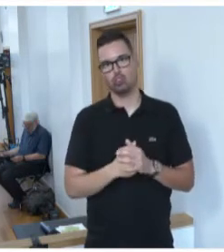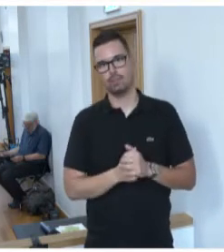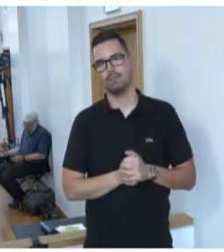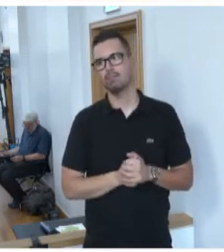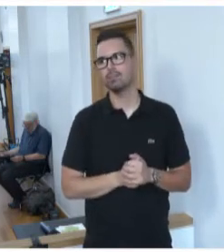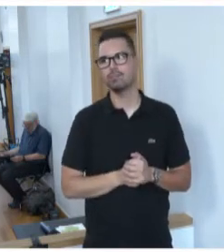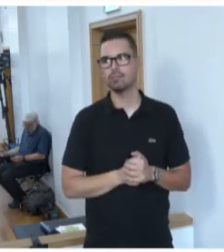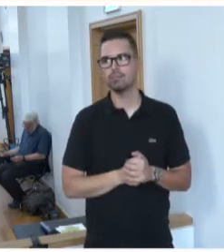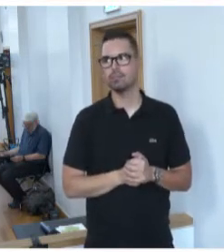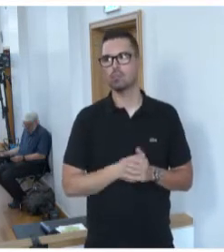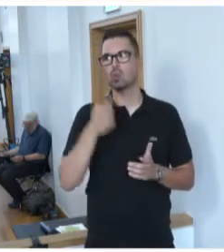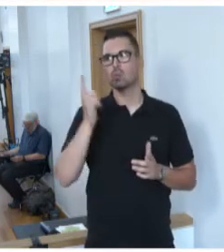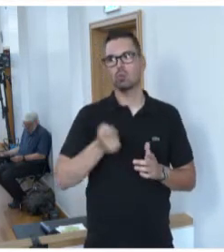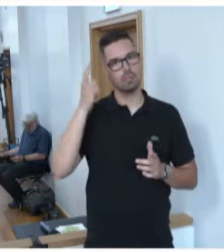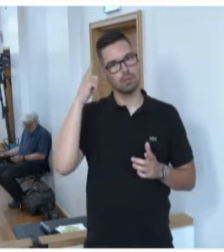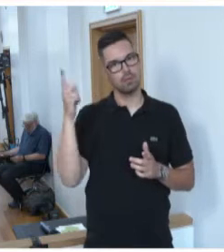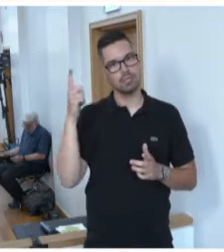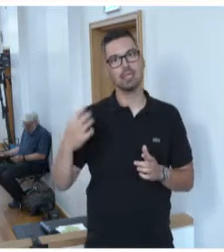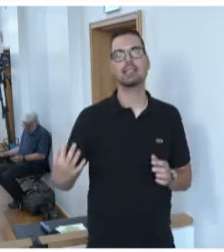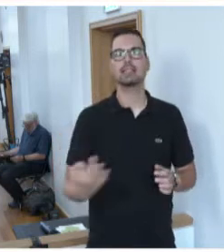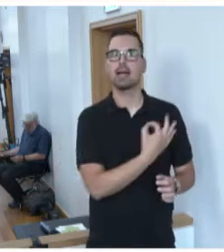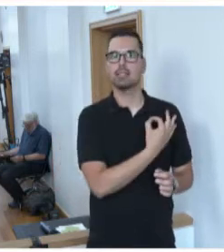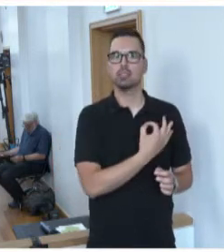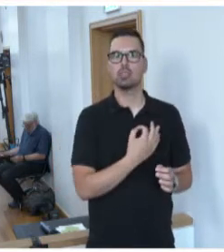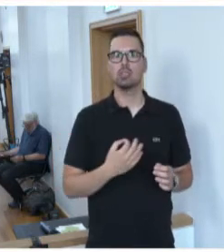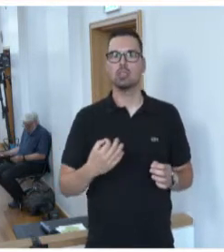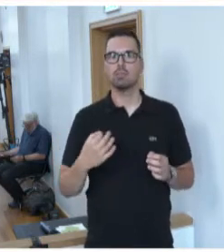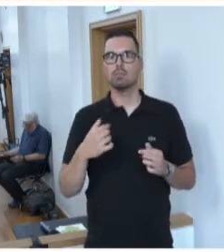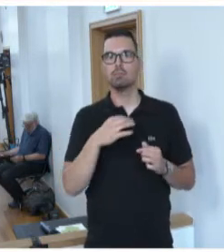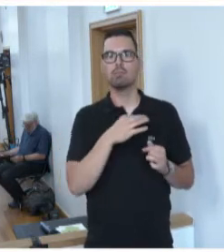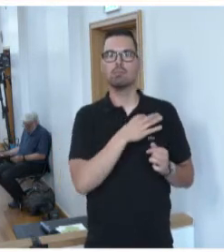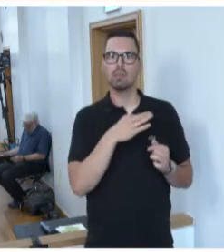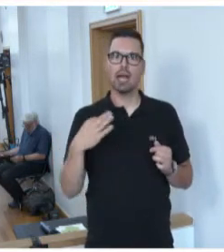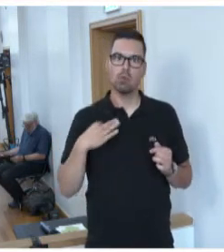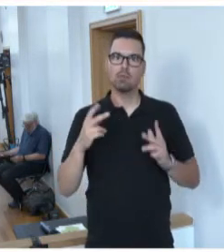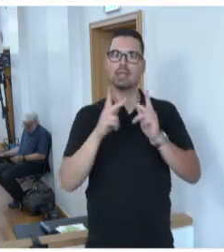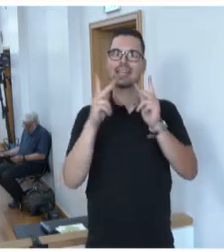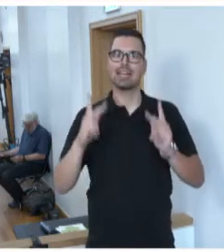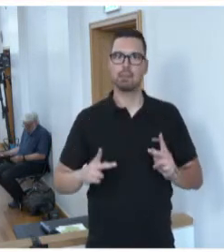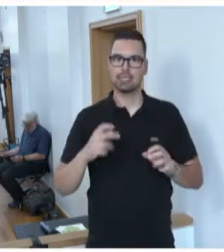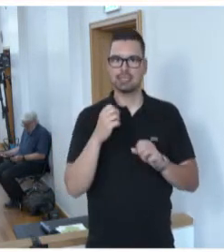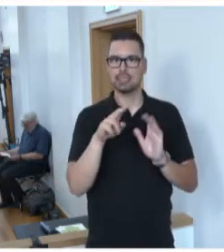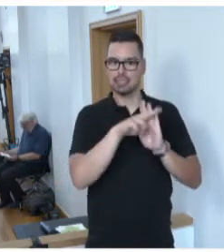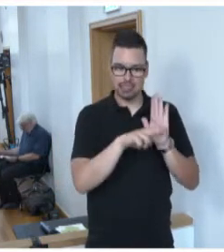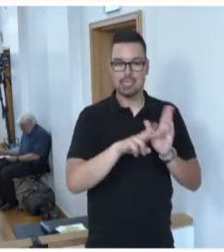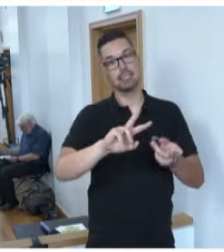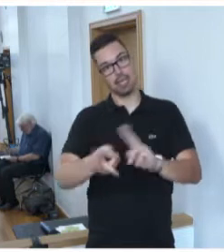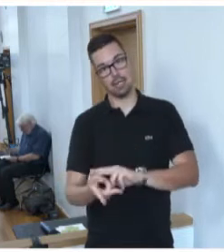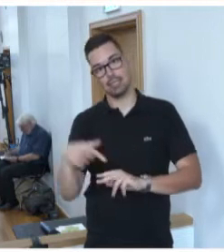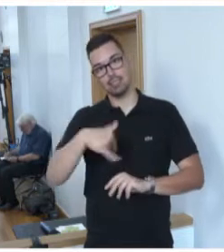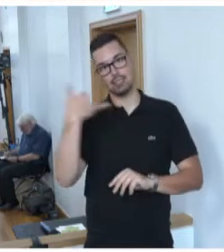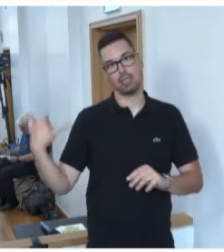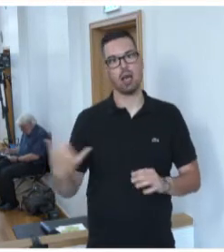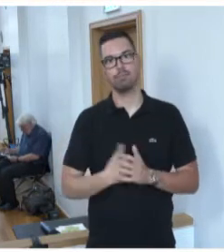Man muss wissen, dass das saarländische Heilberufe-Kammergesetz erst in diesem Jahr bereits umfassend geändert wurde.